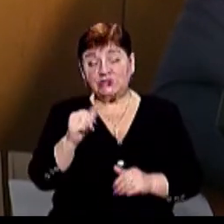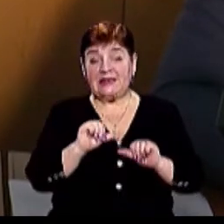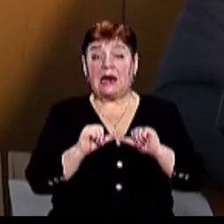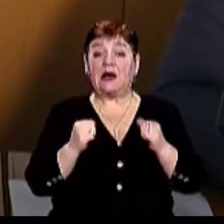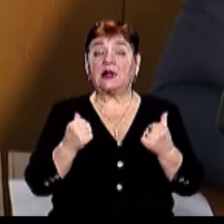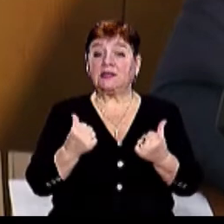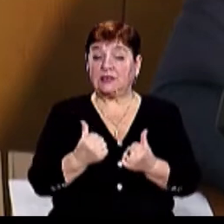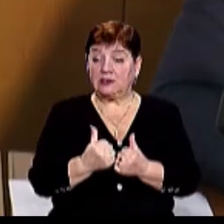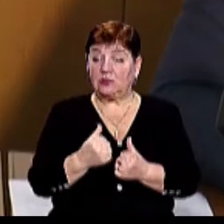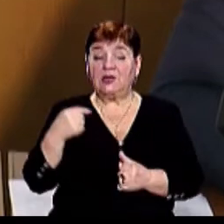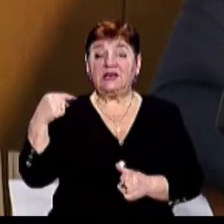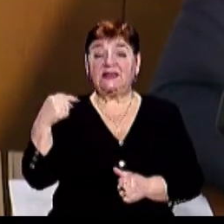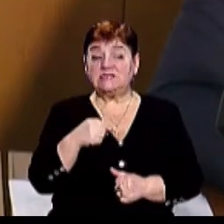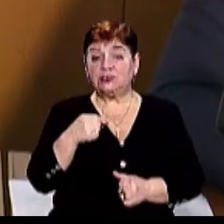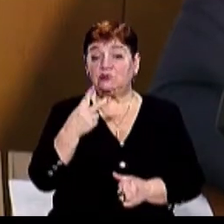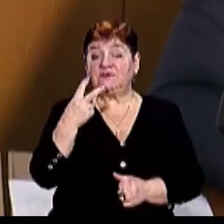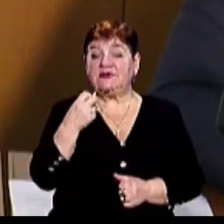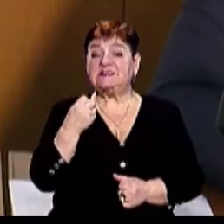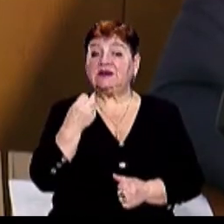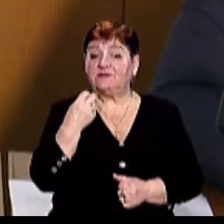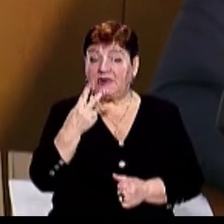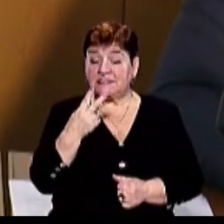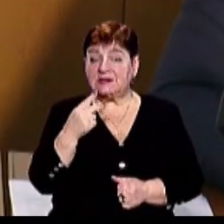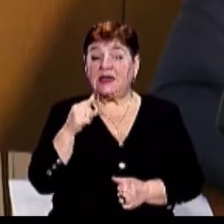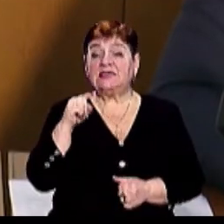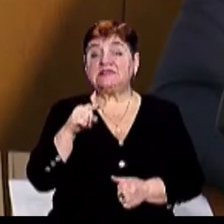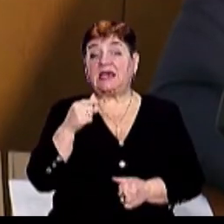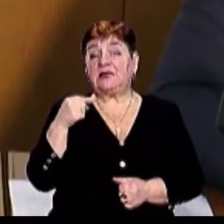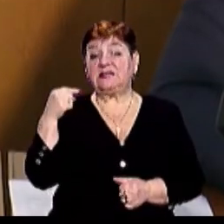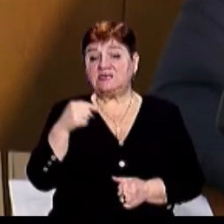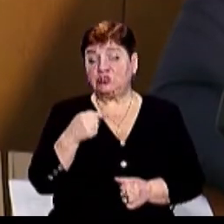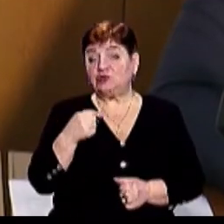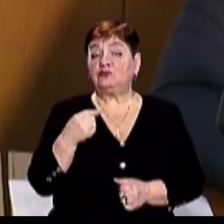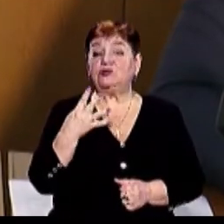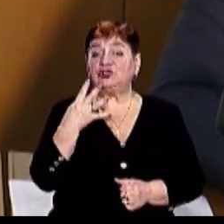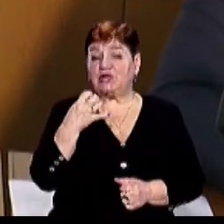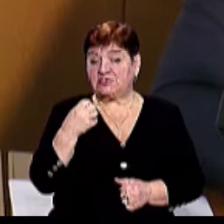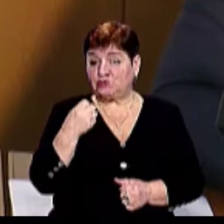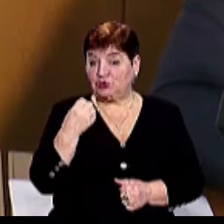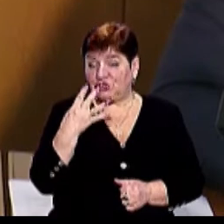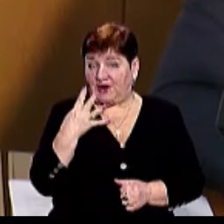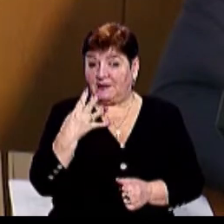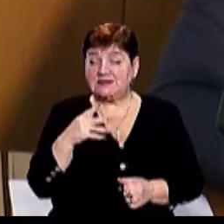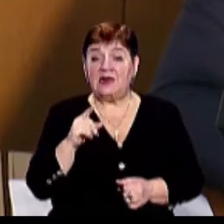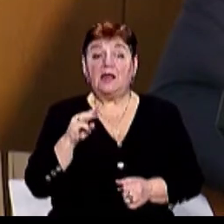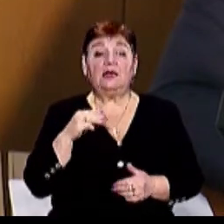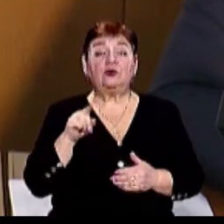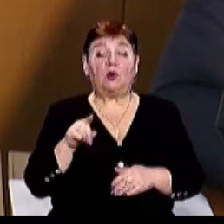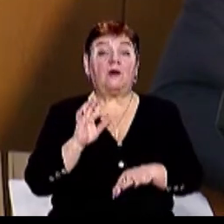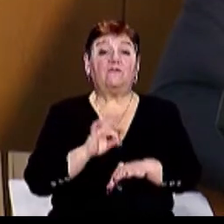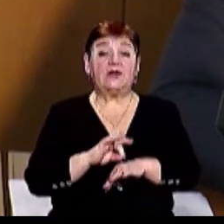1212, то зараз це 1414 Це інтенсивний показник, тобто